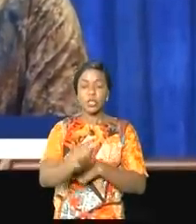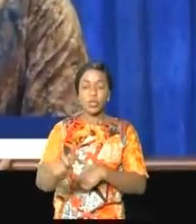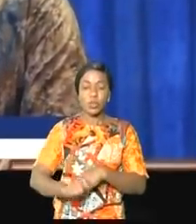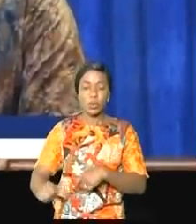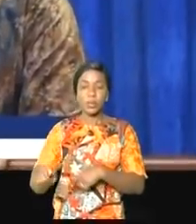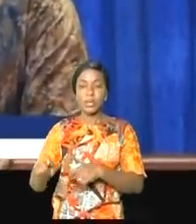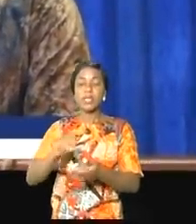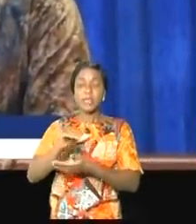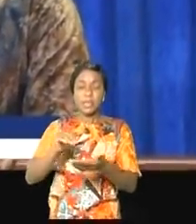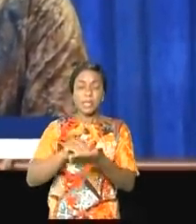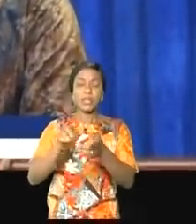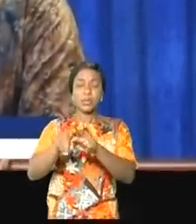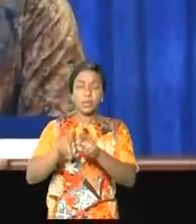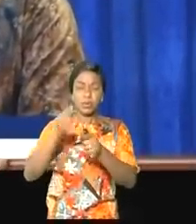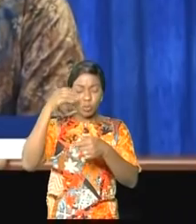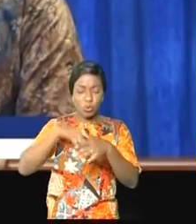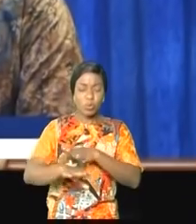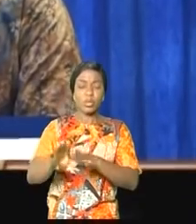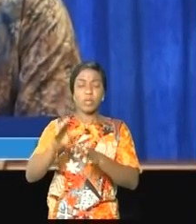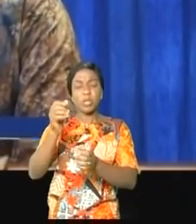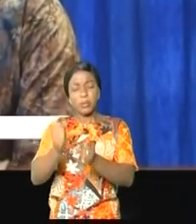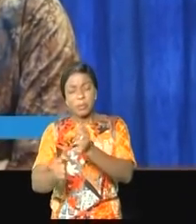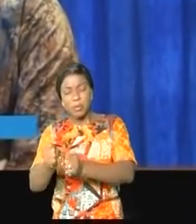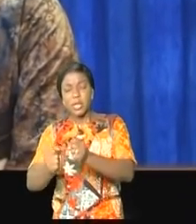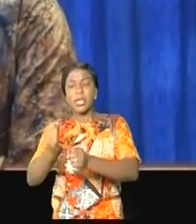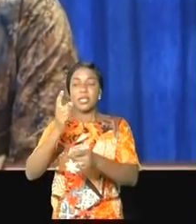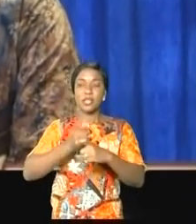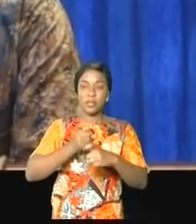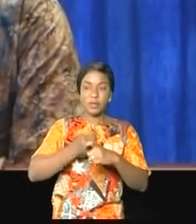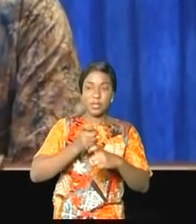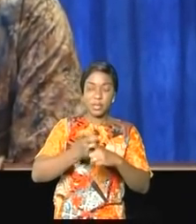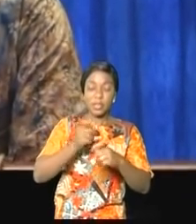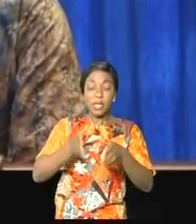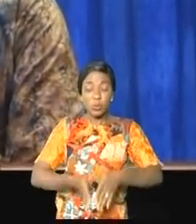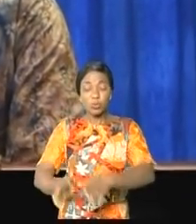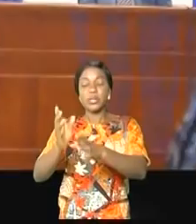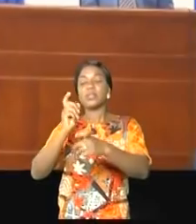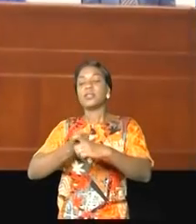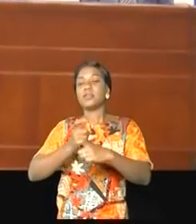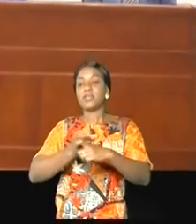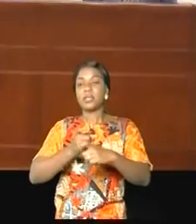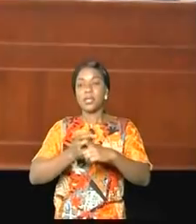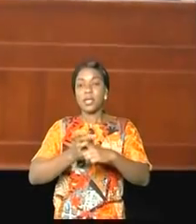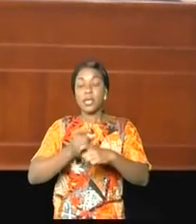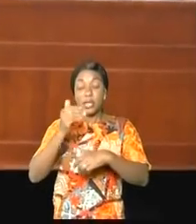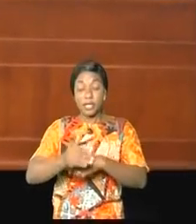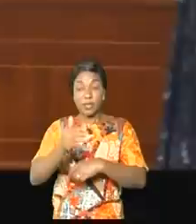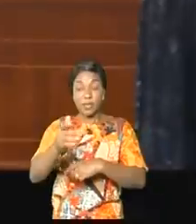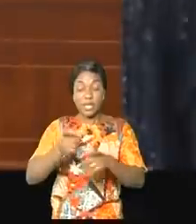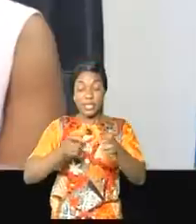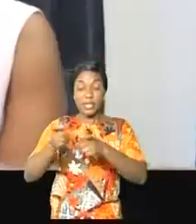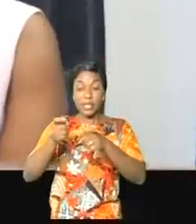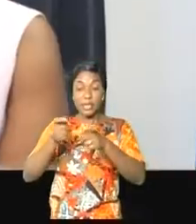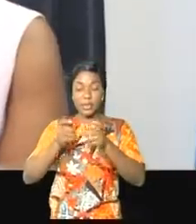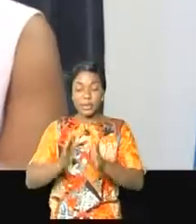sont difficilement accessibles par route. En présence de la directrice du